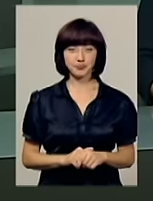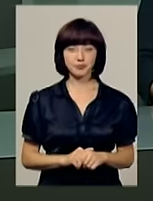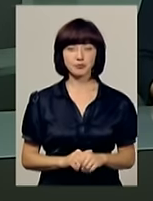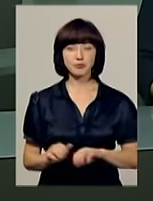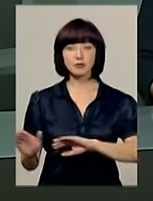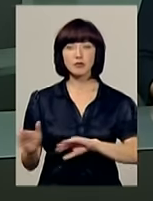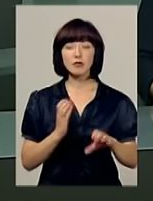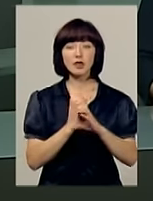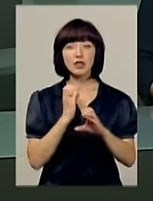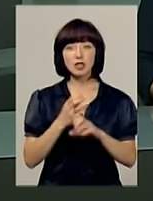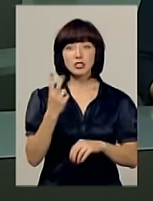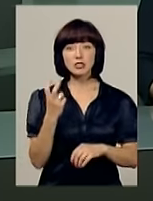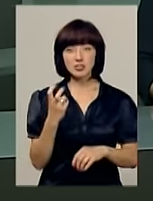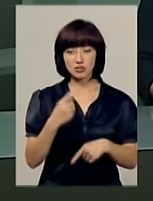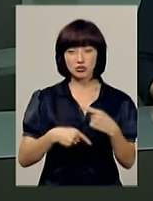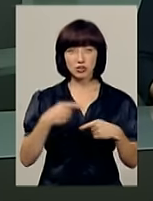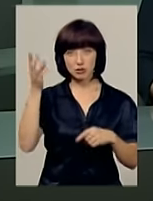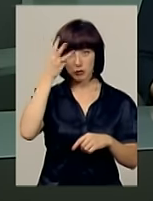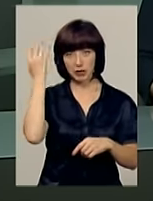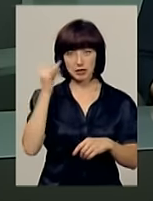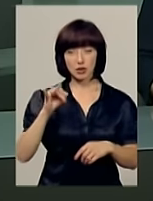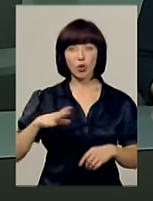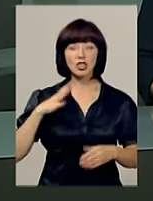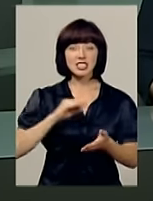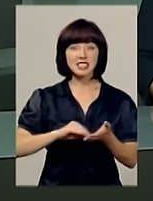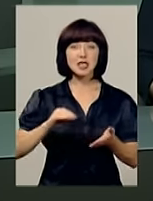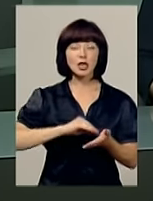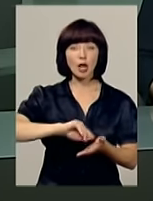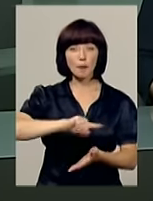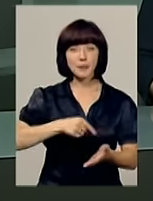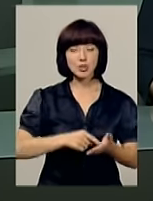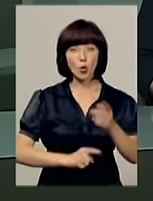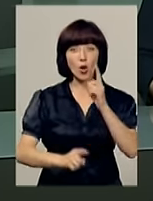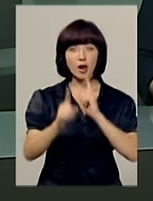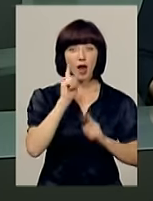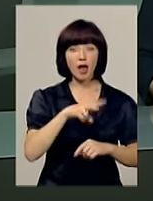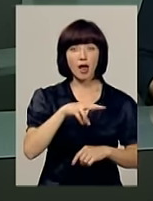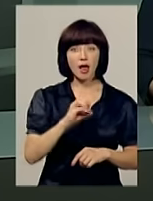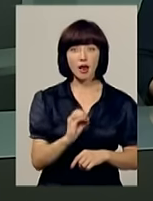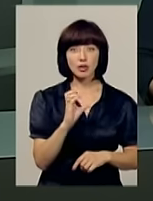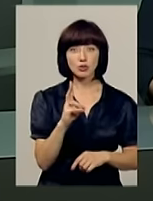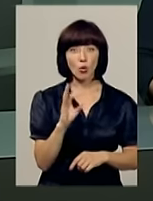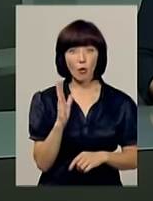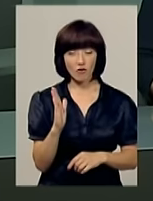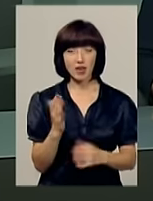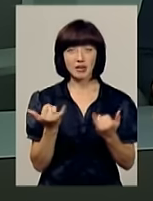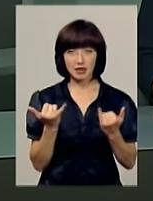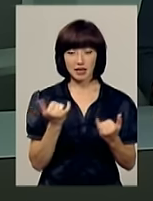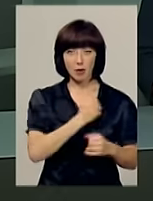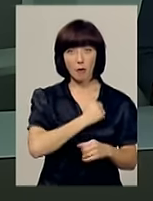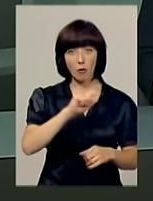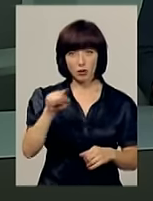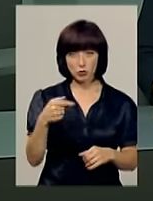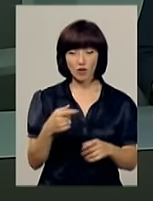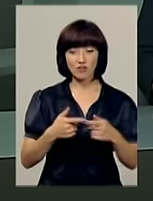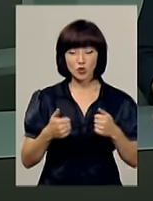Вантаж 200 транзитом через Хмельницький. Колишній секретар Хмельницької міської ради Валерій Лєсков, який нині мобілізований та перебуває